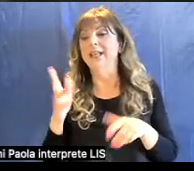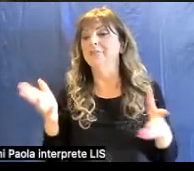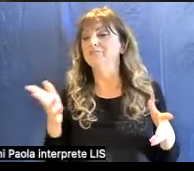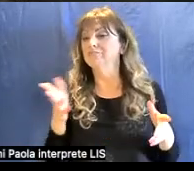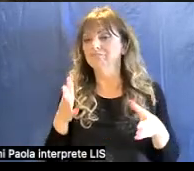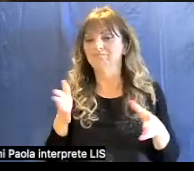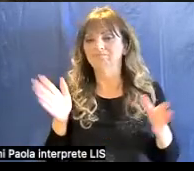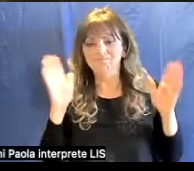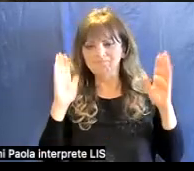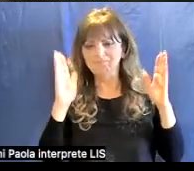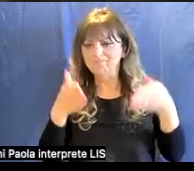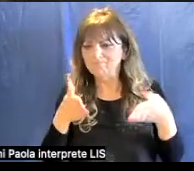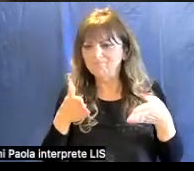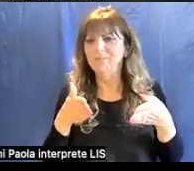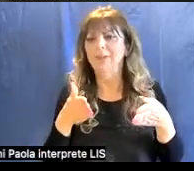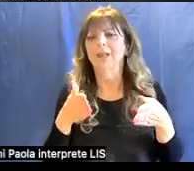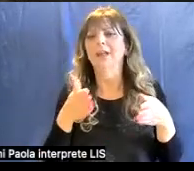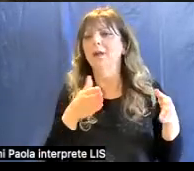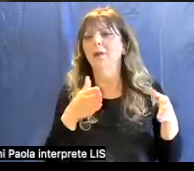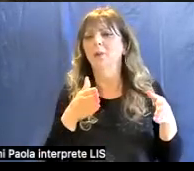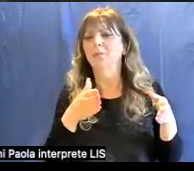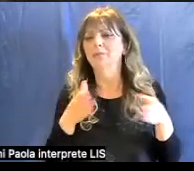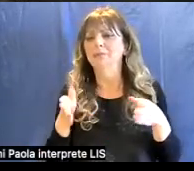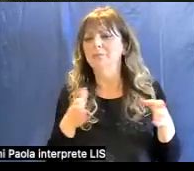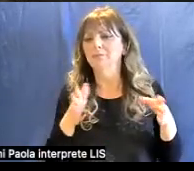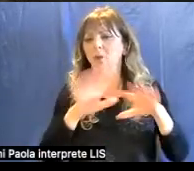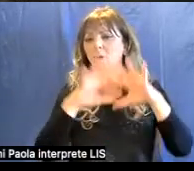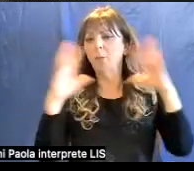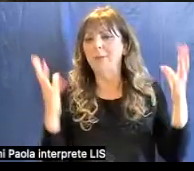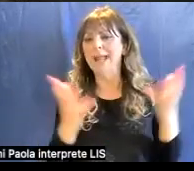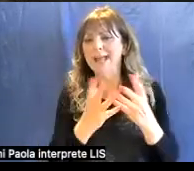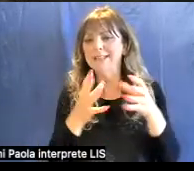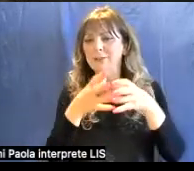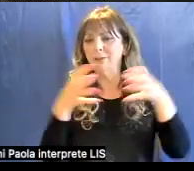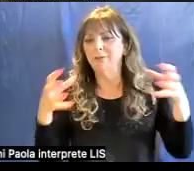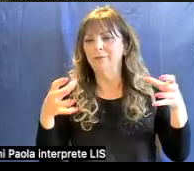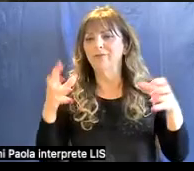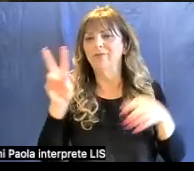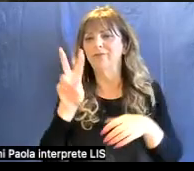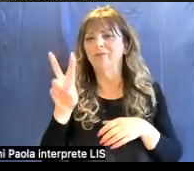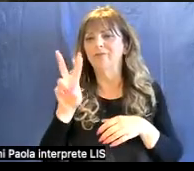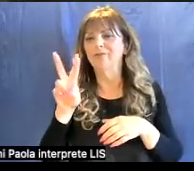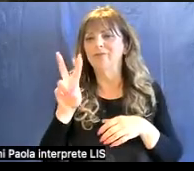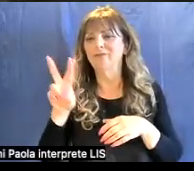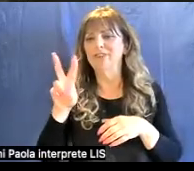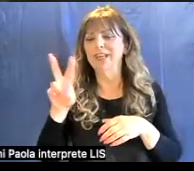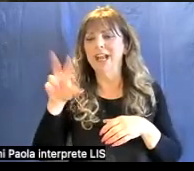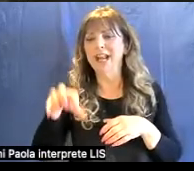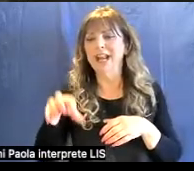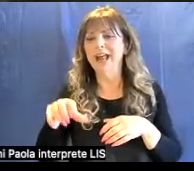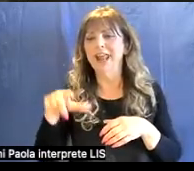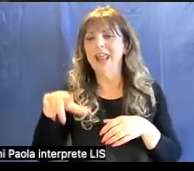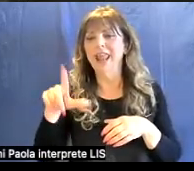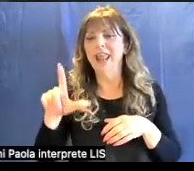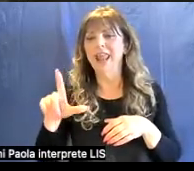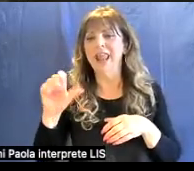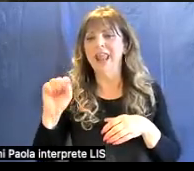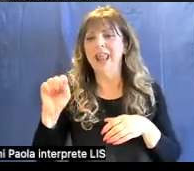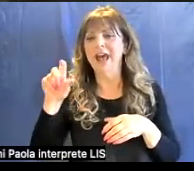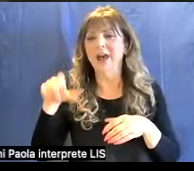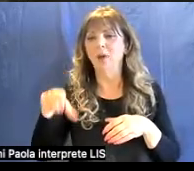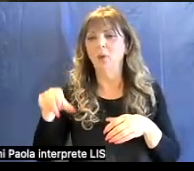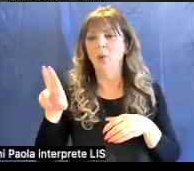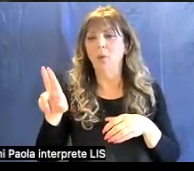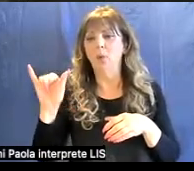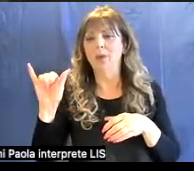complesso di Villa La Chiete, che fa sempre parte del Sistema Museale di Ateneo. L